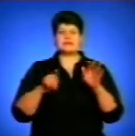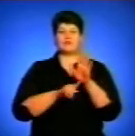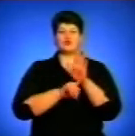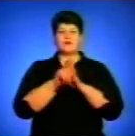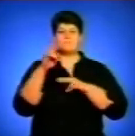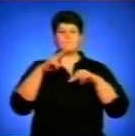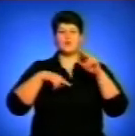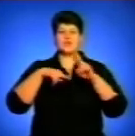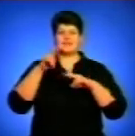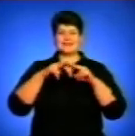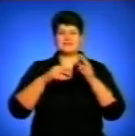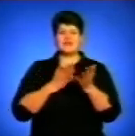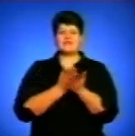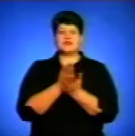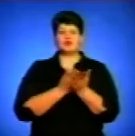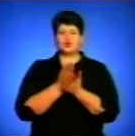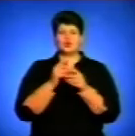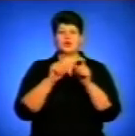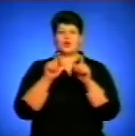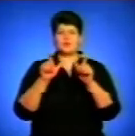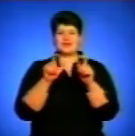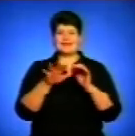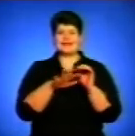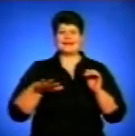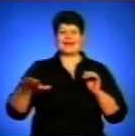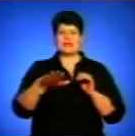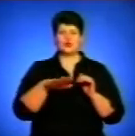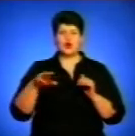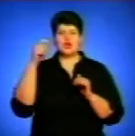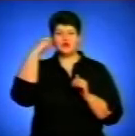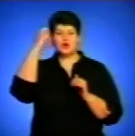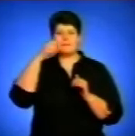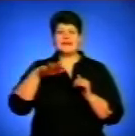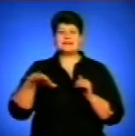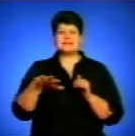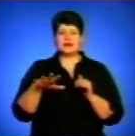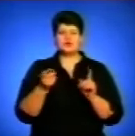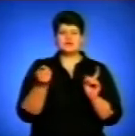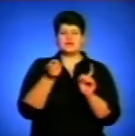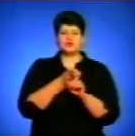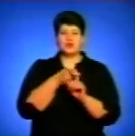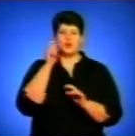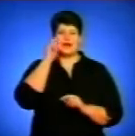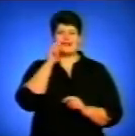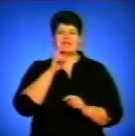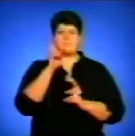будівництва інфраструктурних об'єктів на території Туркменистану із залученням українських підприємств.